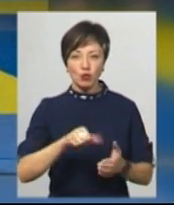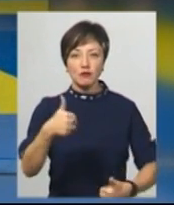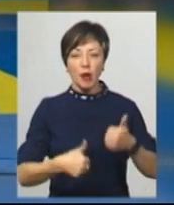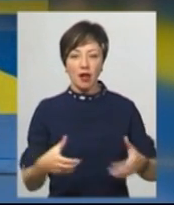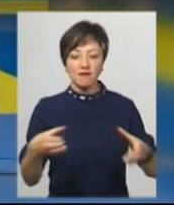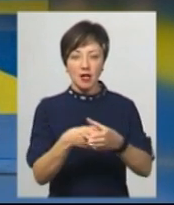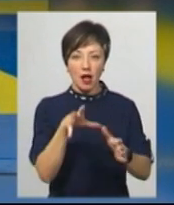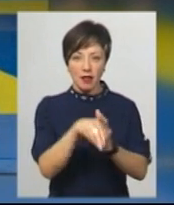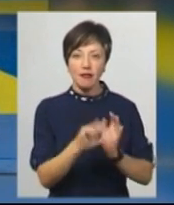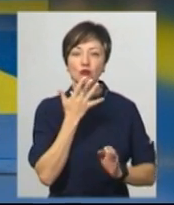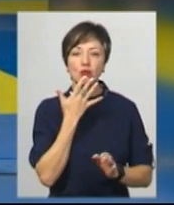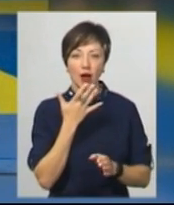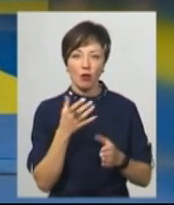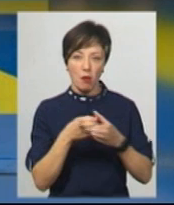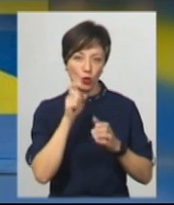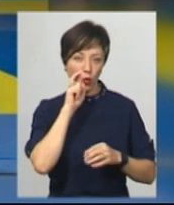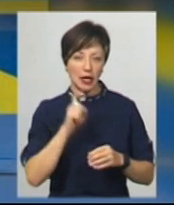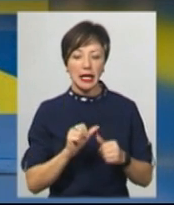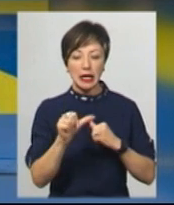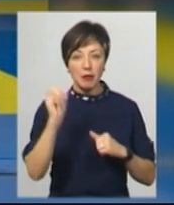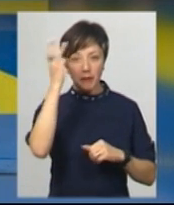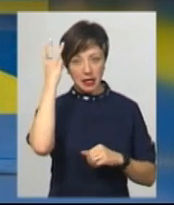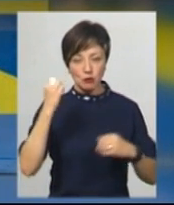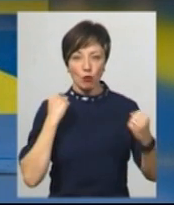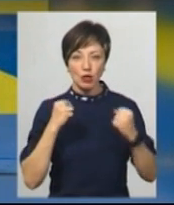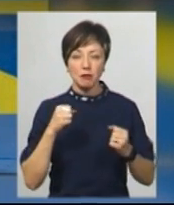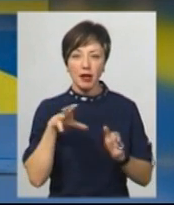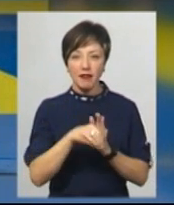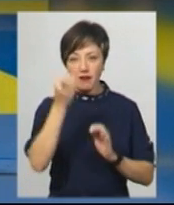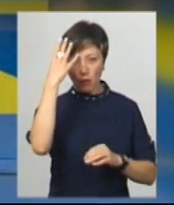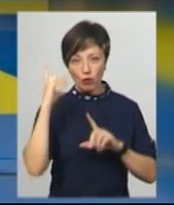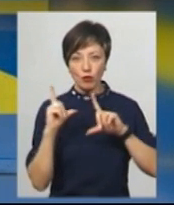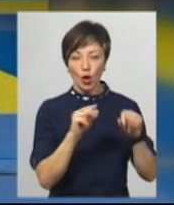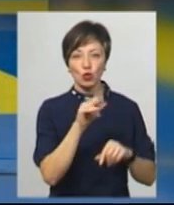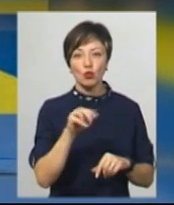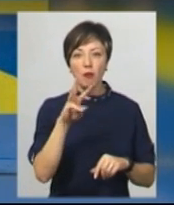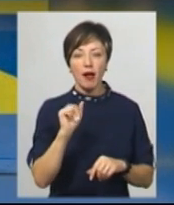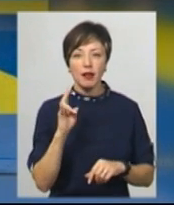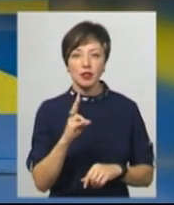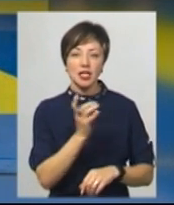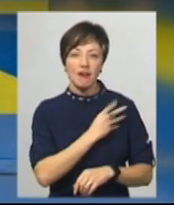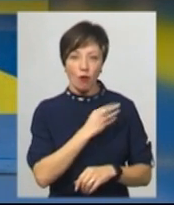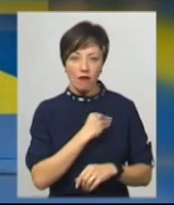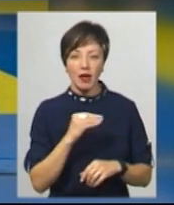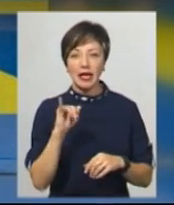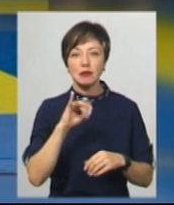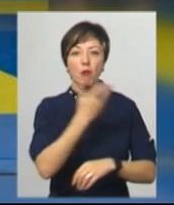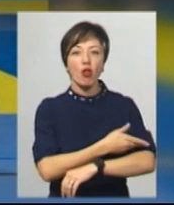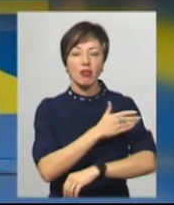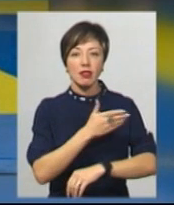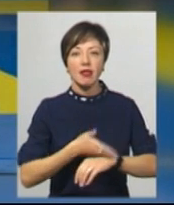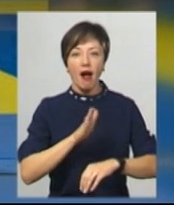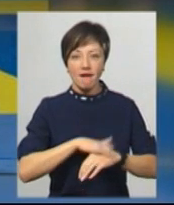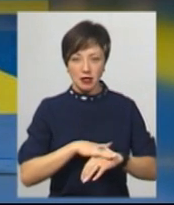у складі Національної збірної України. Крім хмельницького спортсмена, в Японії поїдуть Юрій Дума з Львова та Анатолій Журавелій з Полтави.